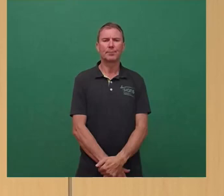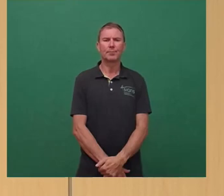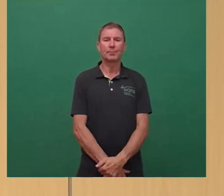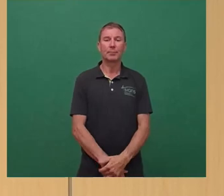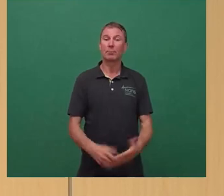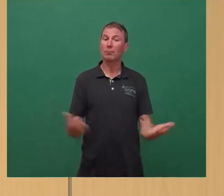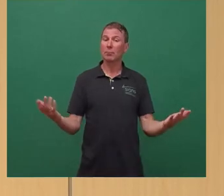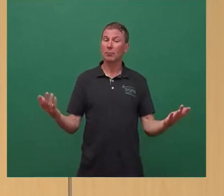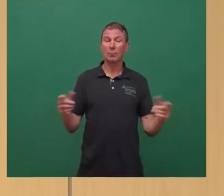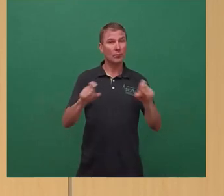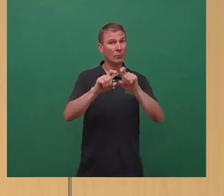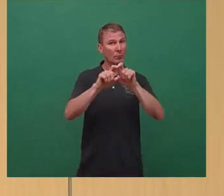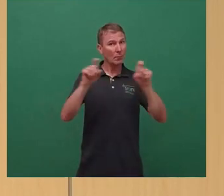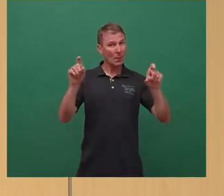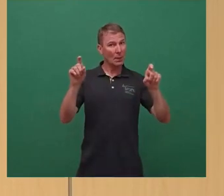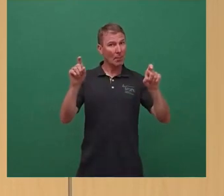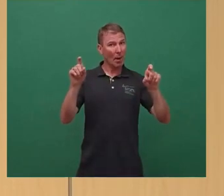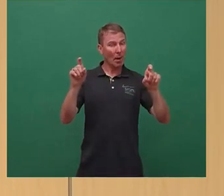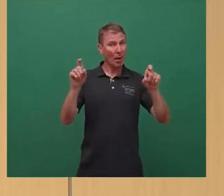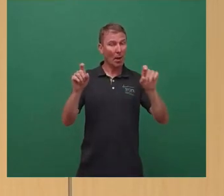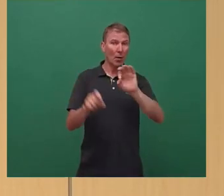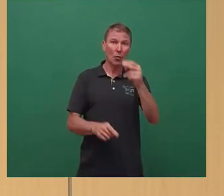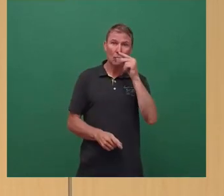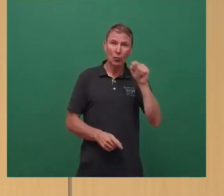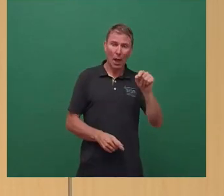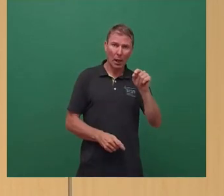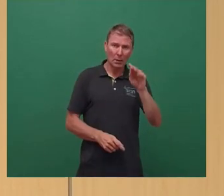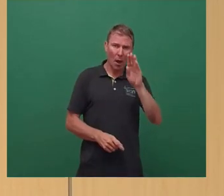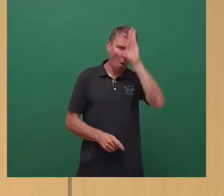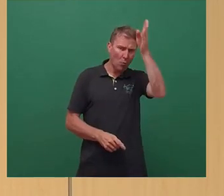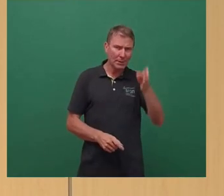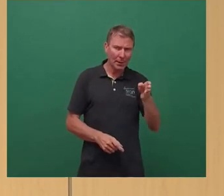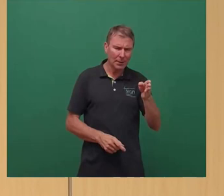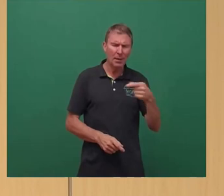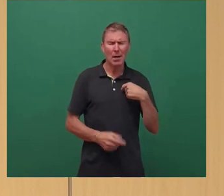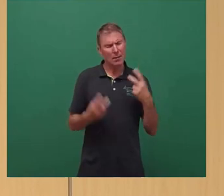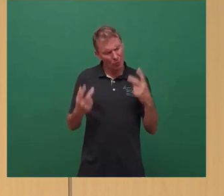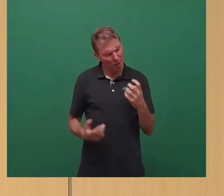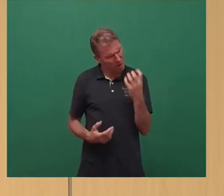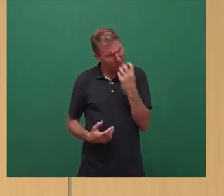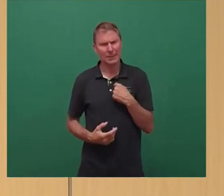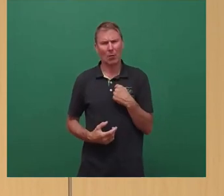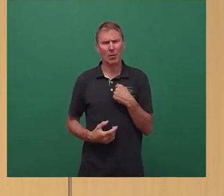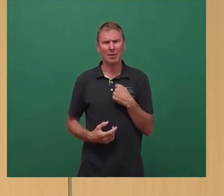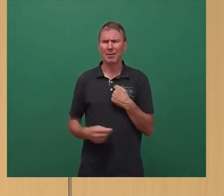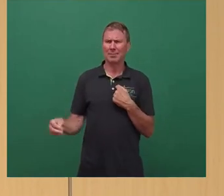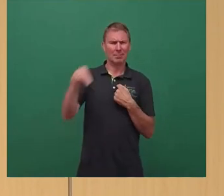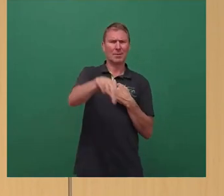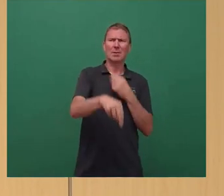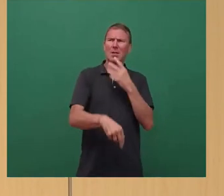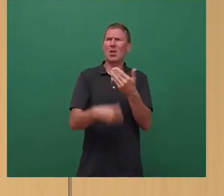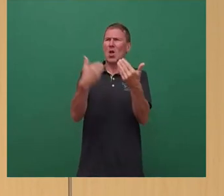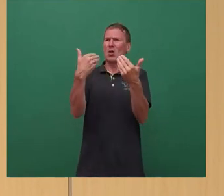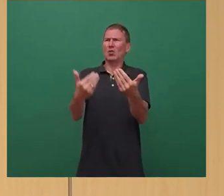Über das Thema, über das Thema Gutachter, Irrsinn, habe ich mich so geärgert, wie kann man sich hier hinstellen und so einen populistischen